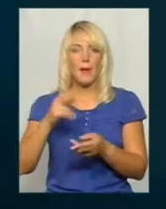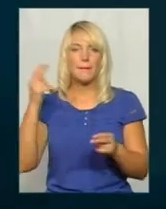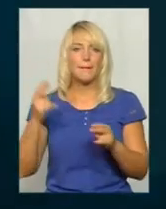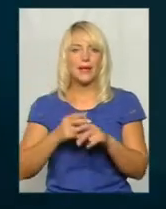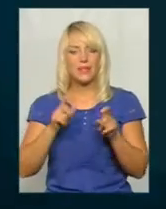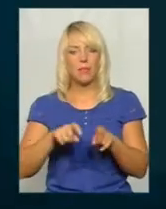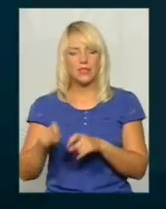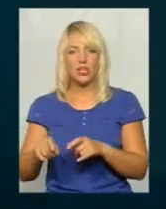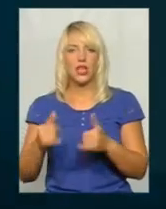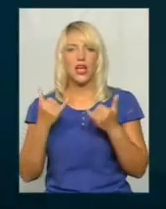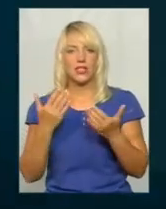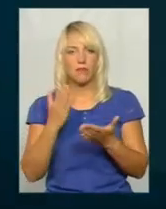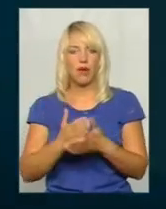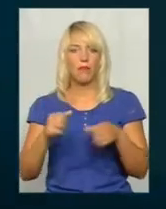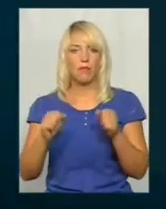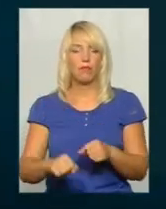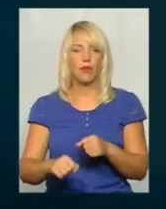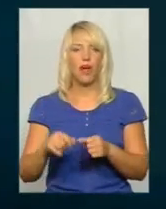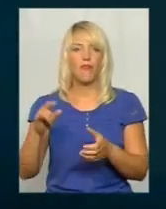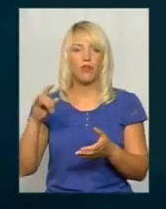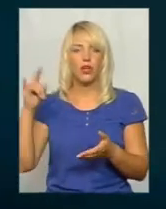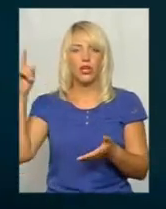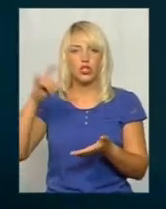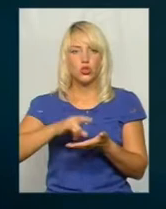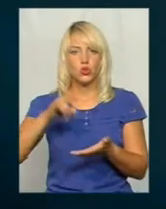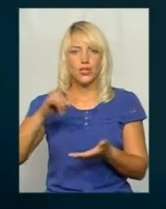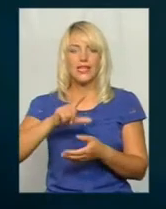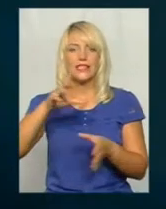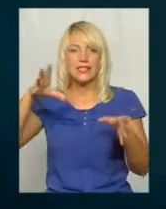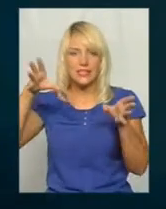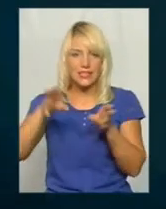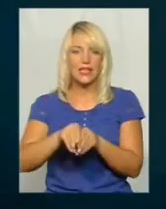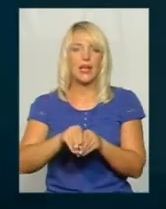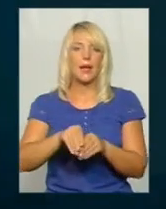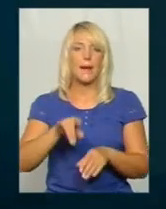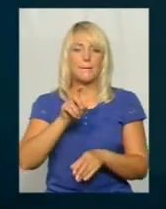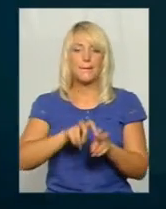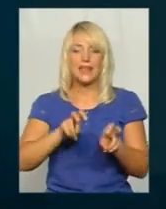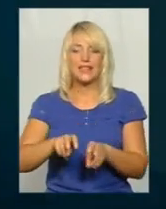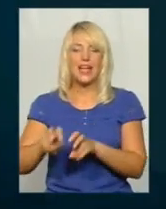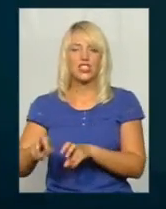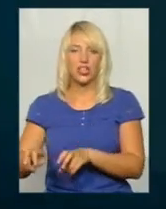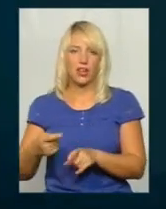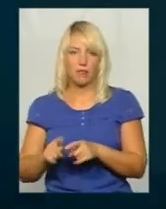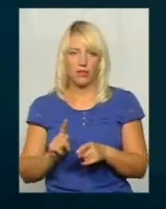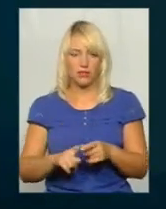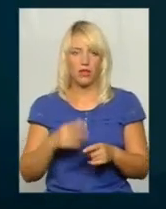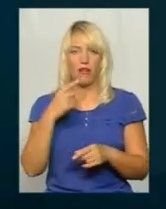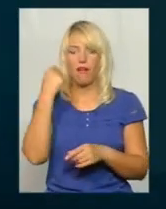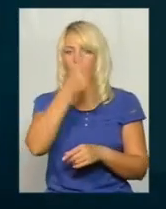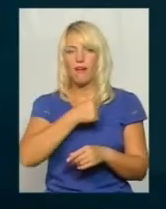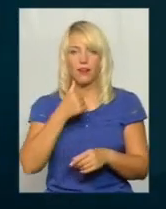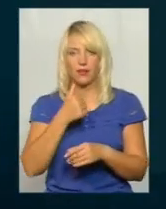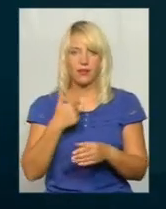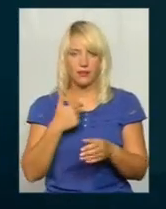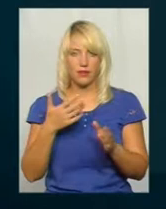А зараз ми будемо мати право отримати повітряні судна з пасажирами. На це нам теж рік пішло. А вам